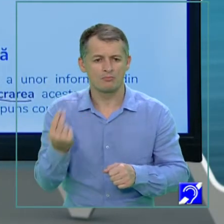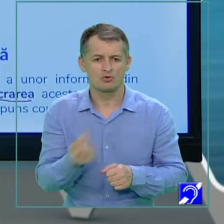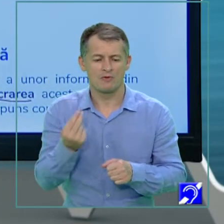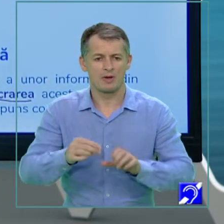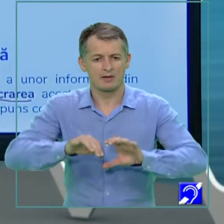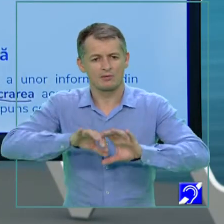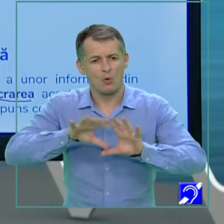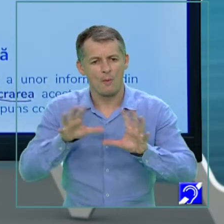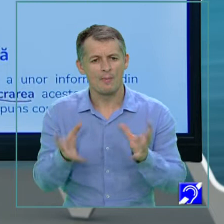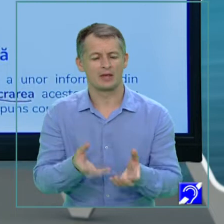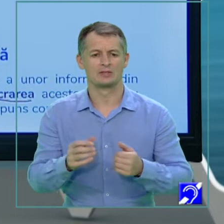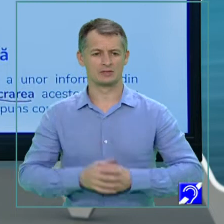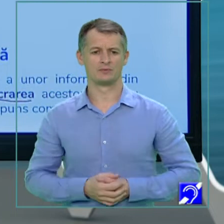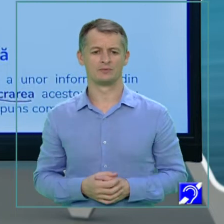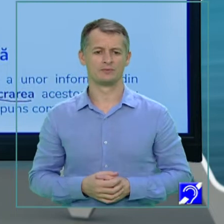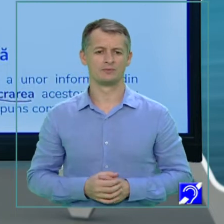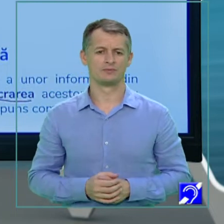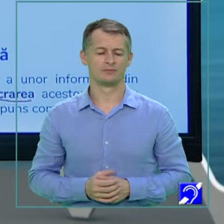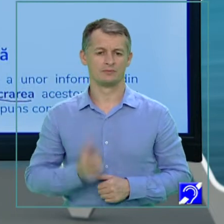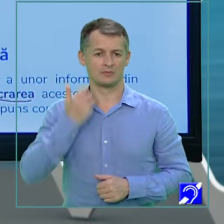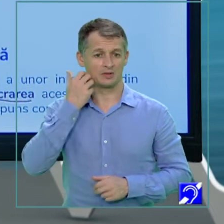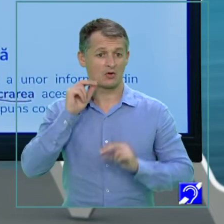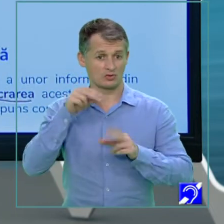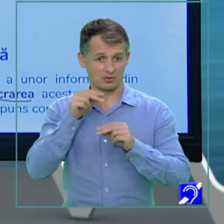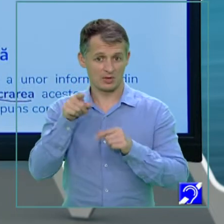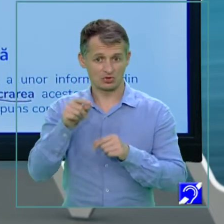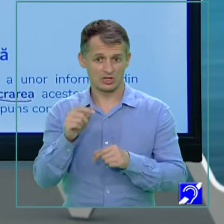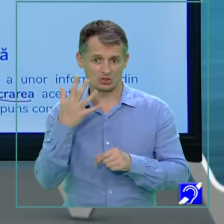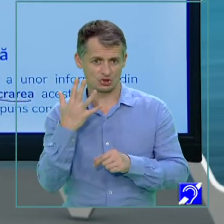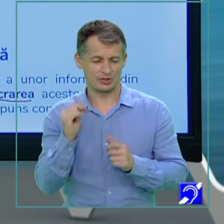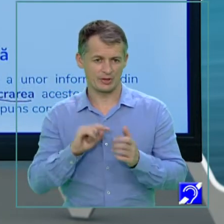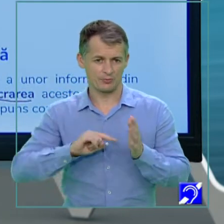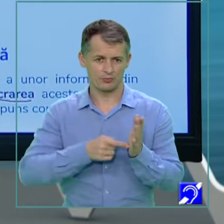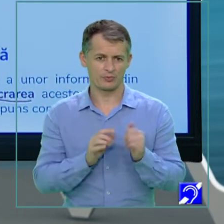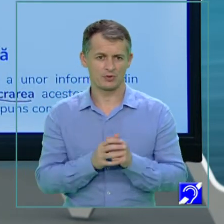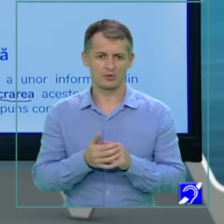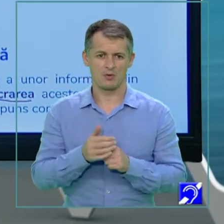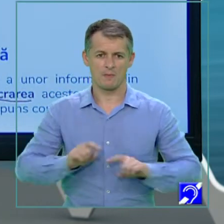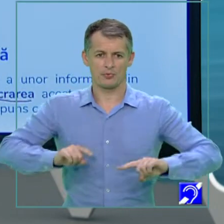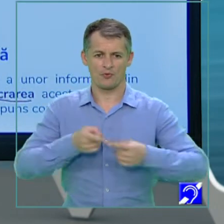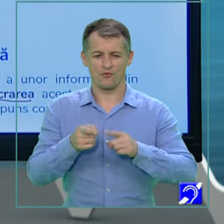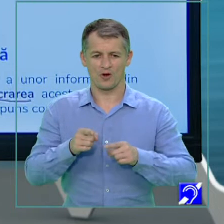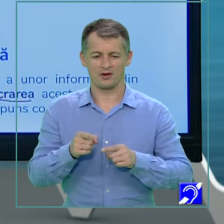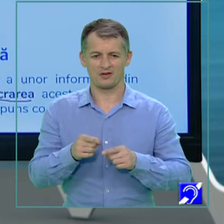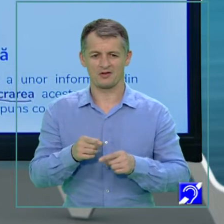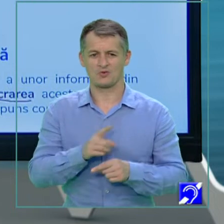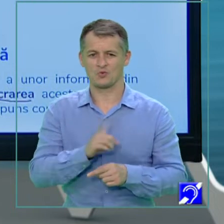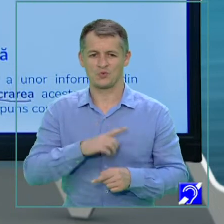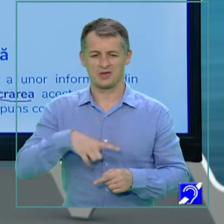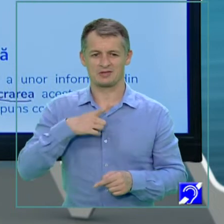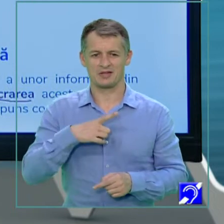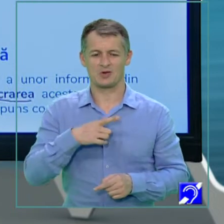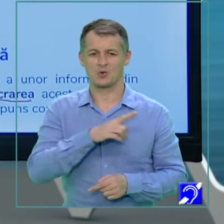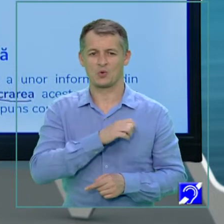ajunge să discutăm această cerință a cincea. Provocarea nu este doar a realiza acest răspuns